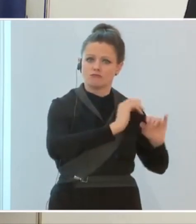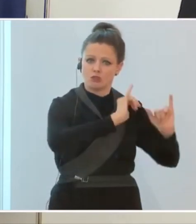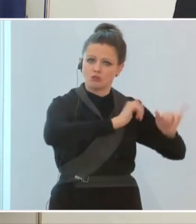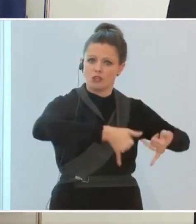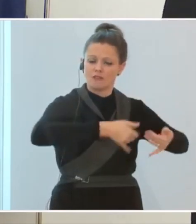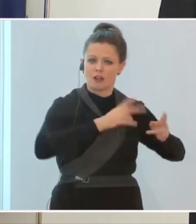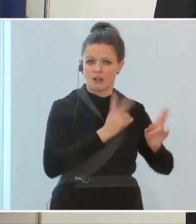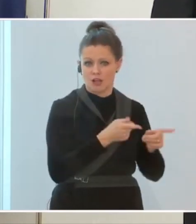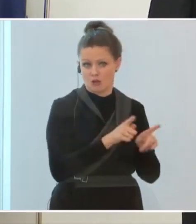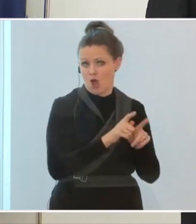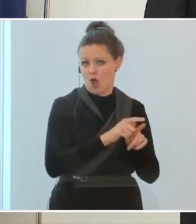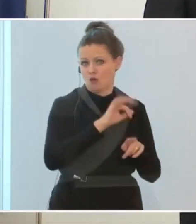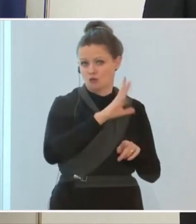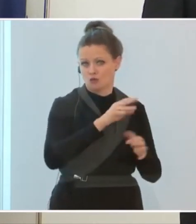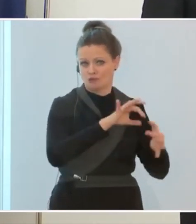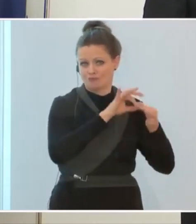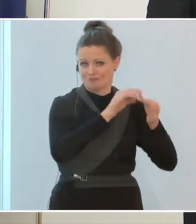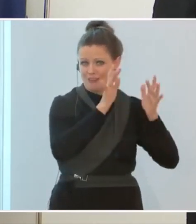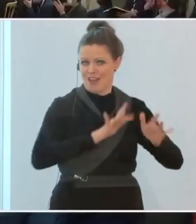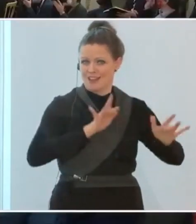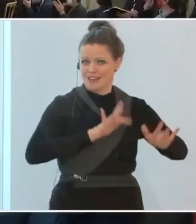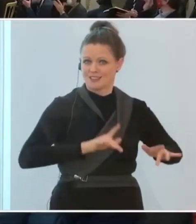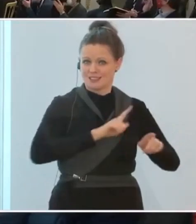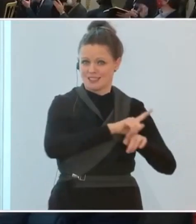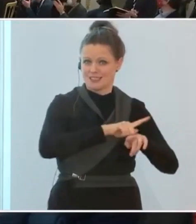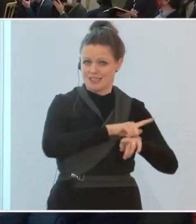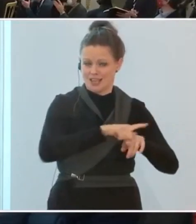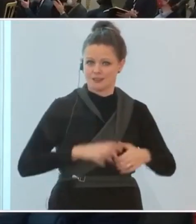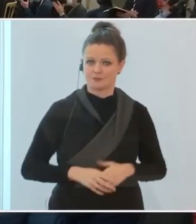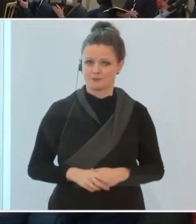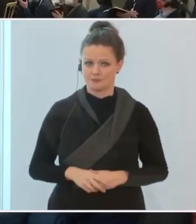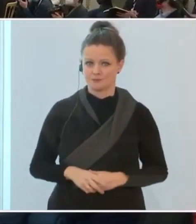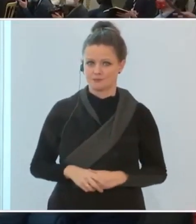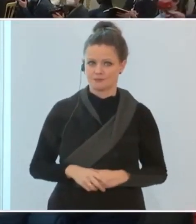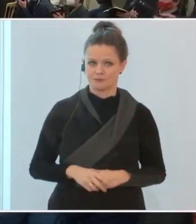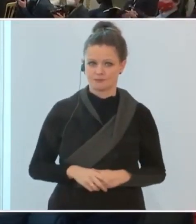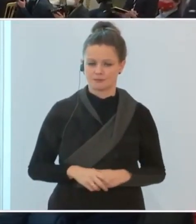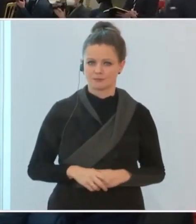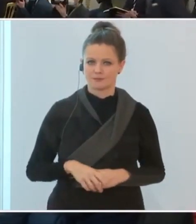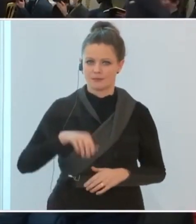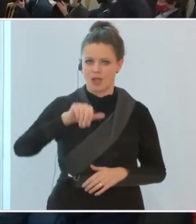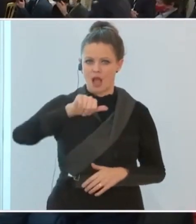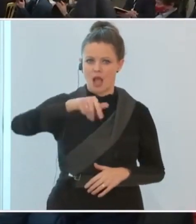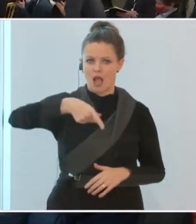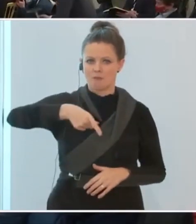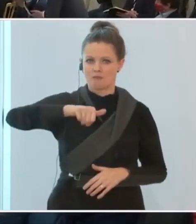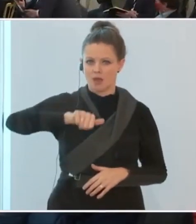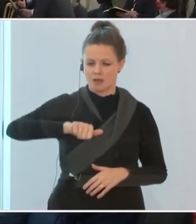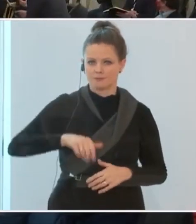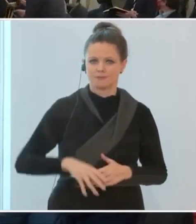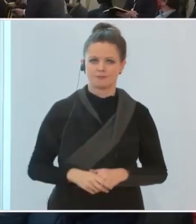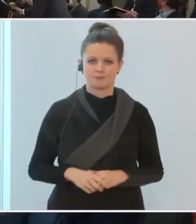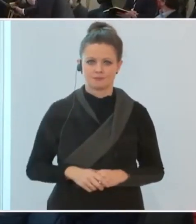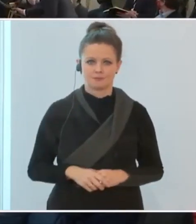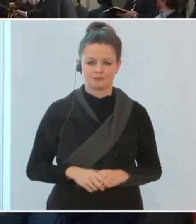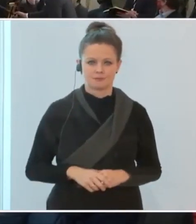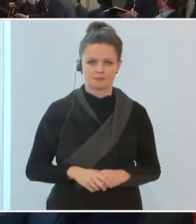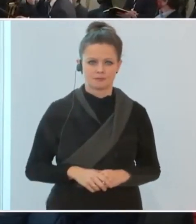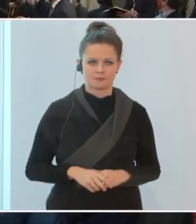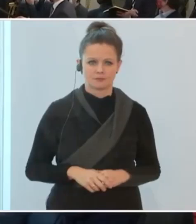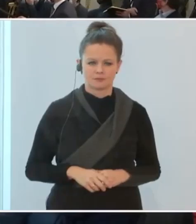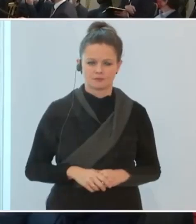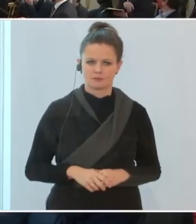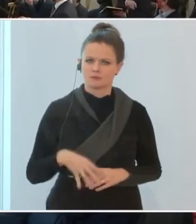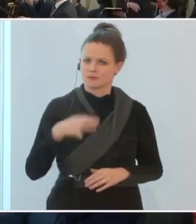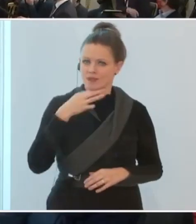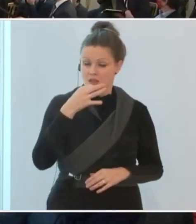Weihnachtszeit ja auch etwas Schönes. Nächste Frage, Frau Mladenowa, Austria-Presseagentum, dann noch Herr Jungwirth. Eine Frage, die